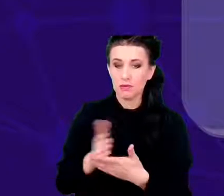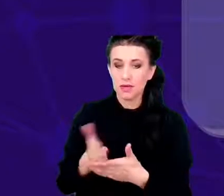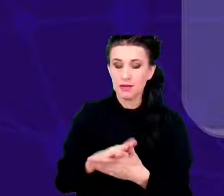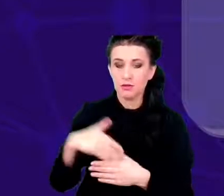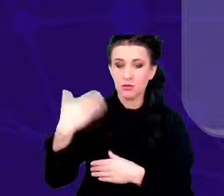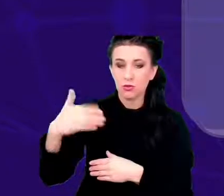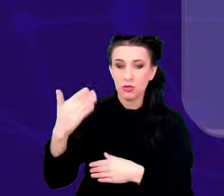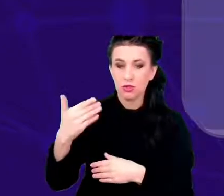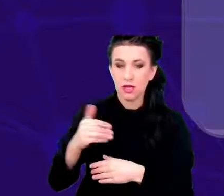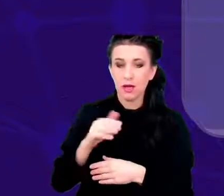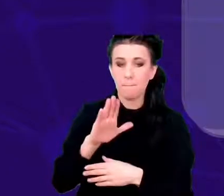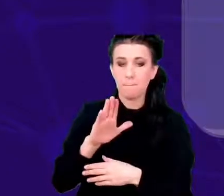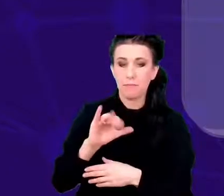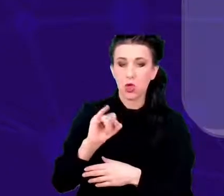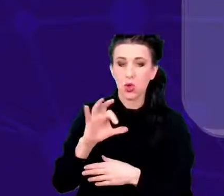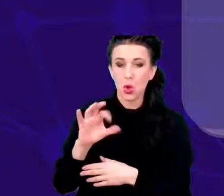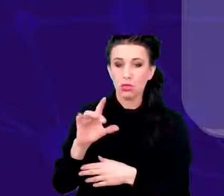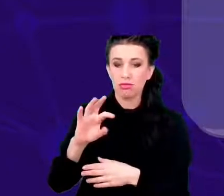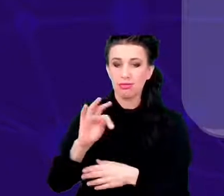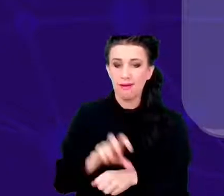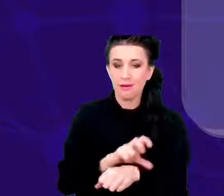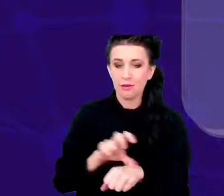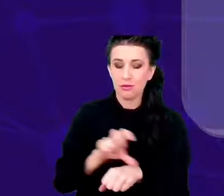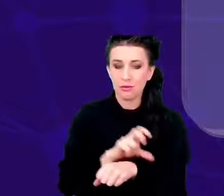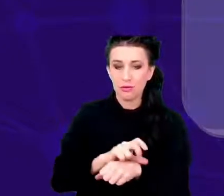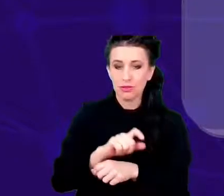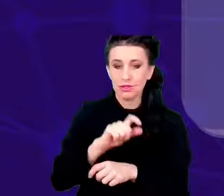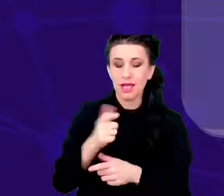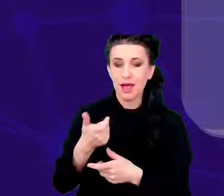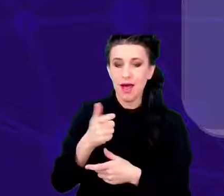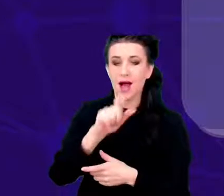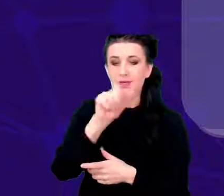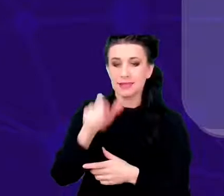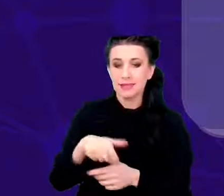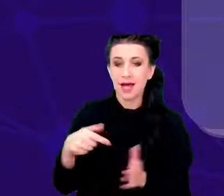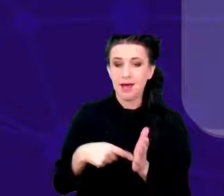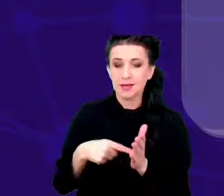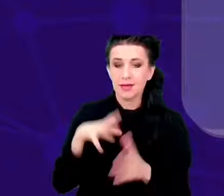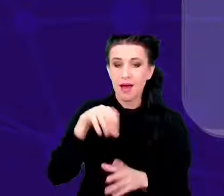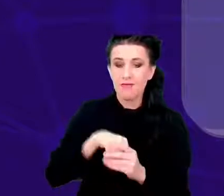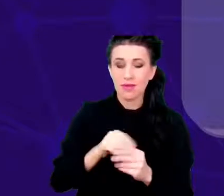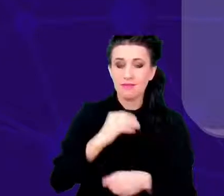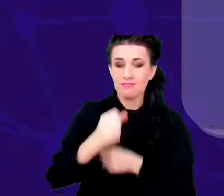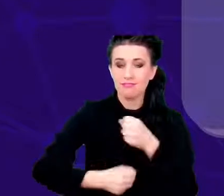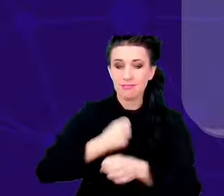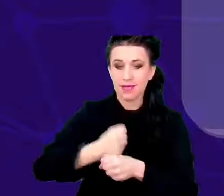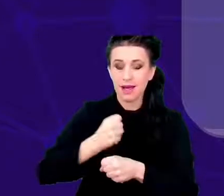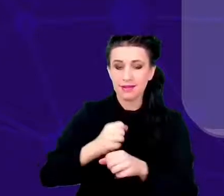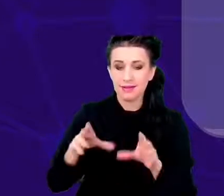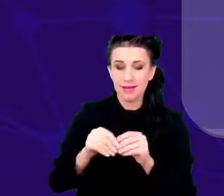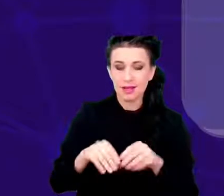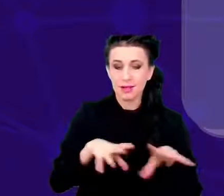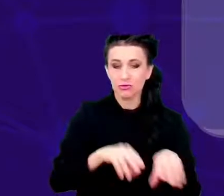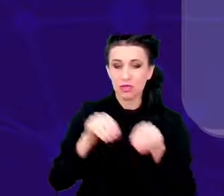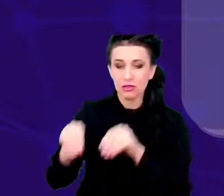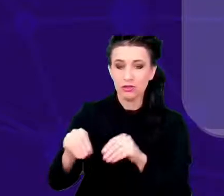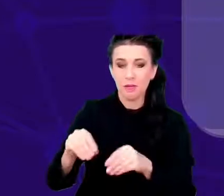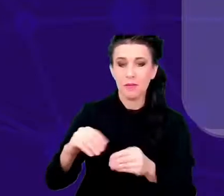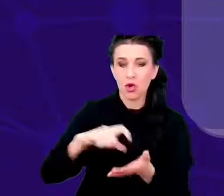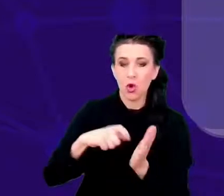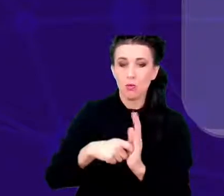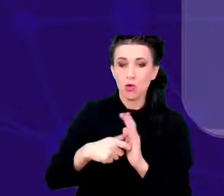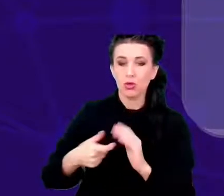Biotechnologii w Gdańsku, gdzie brał udział w pracach nad rozwojem technologii przeszczepu komórek regulatorowych